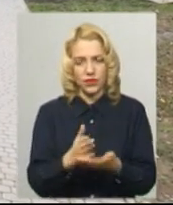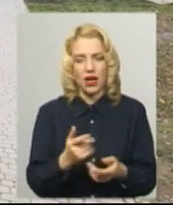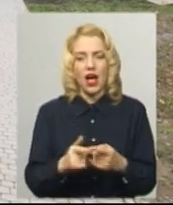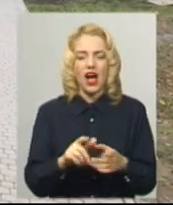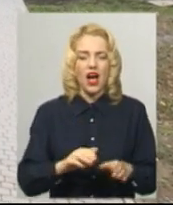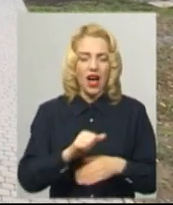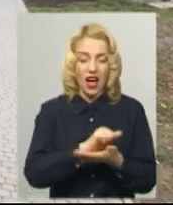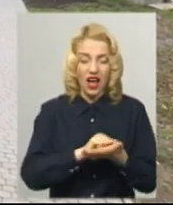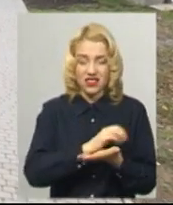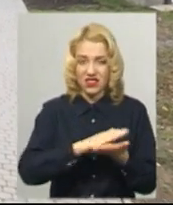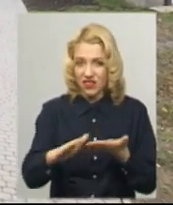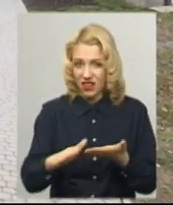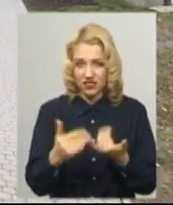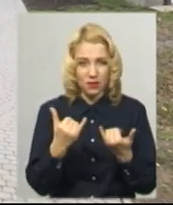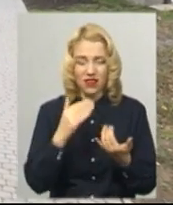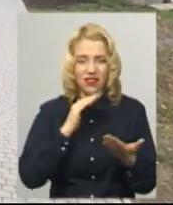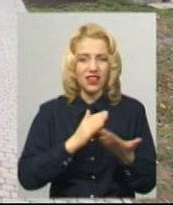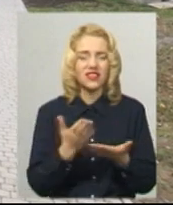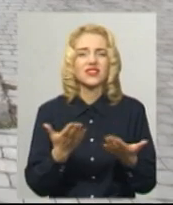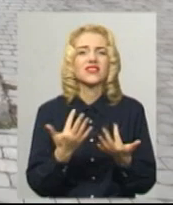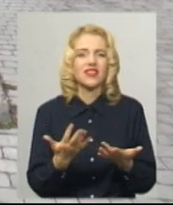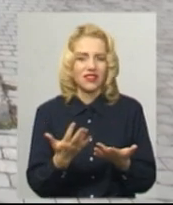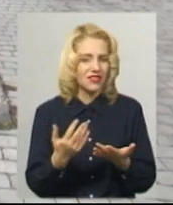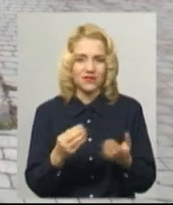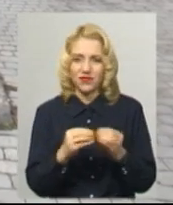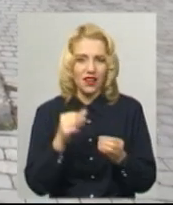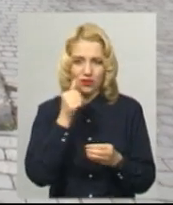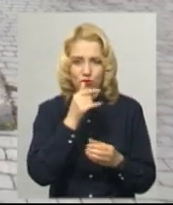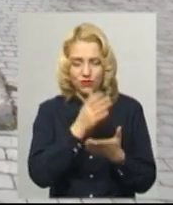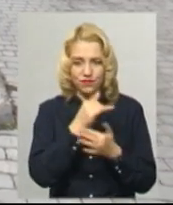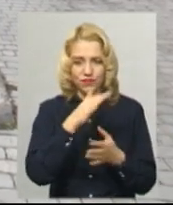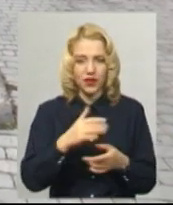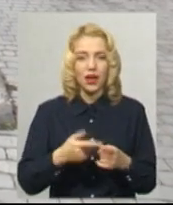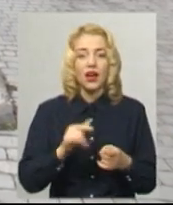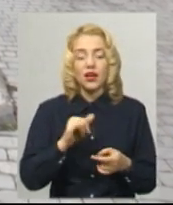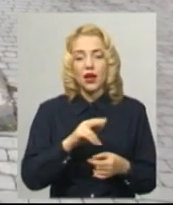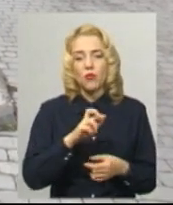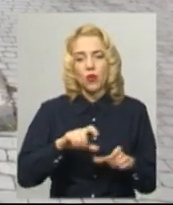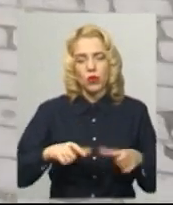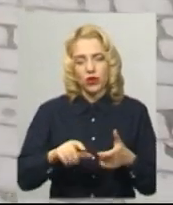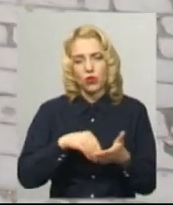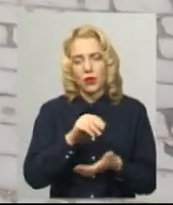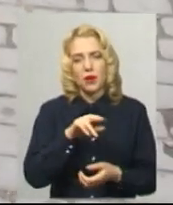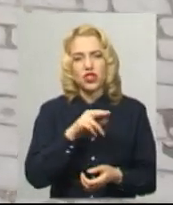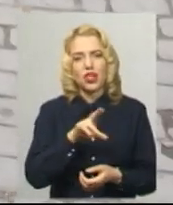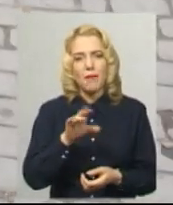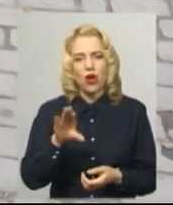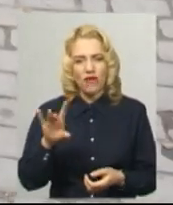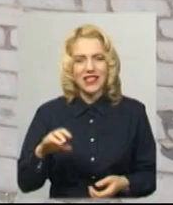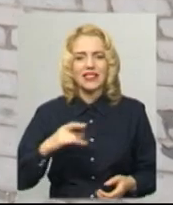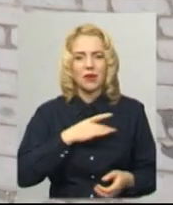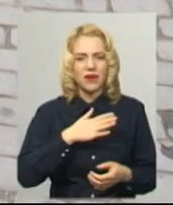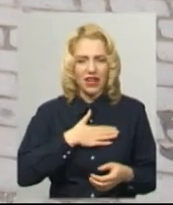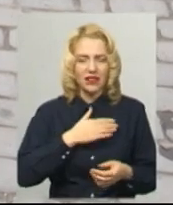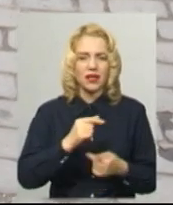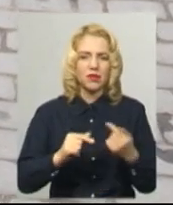розкладах, при теперішньому якості асфальту, він скільки не вистоє. Бруківку виготовили на Чемеровецькому приватному підприємстві. Селищний голова каже, виробник